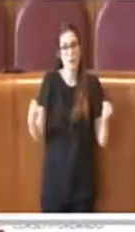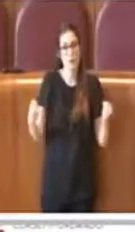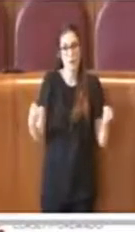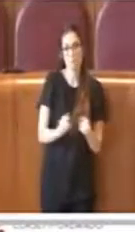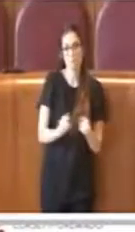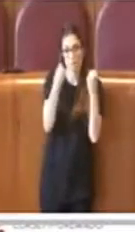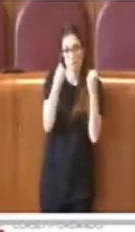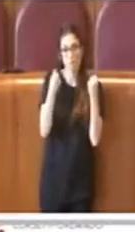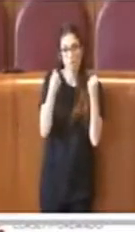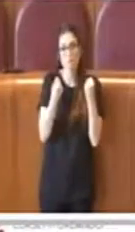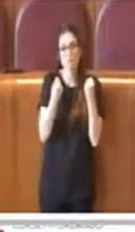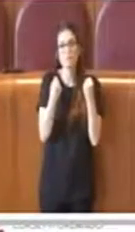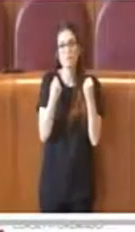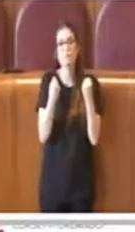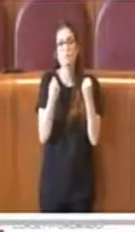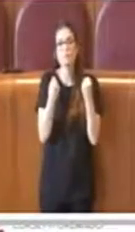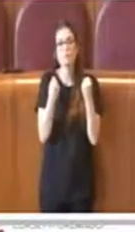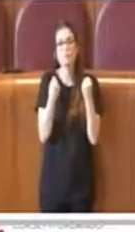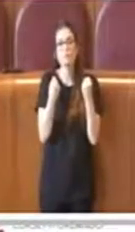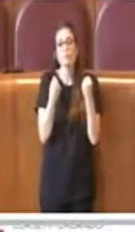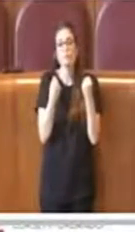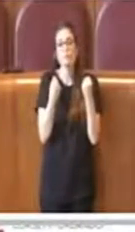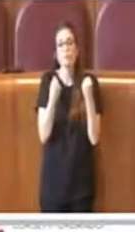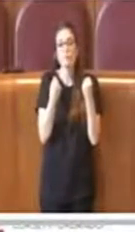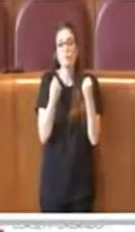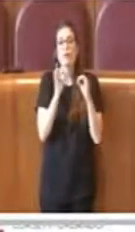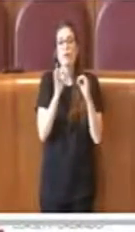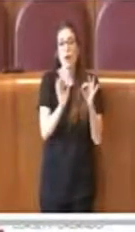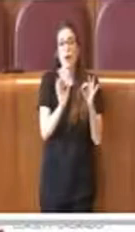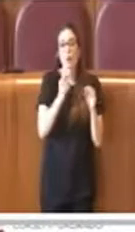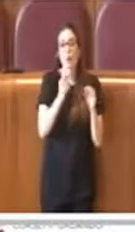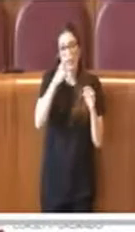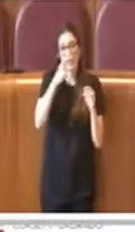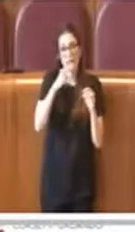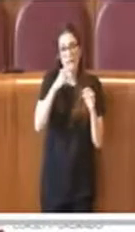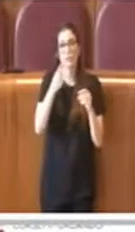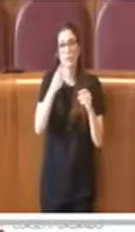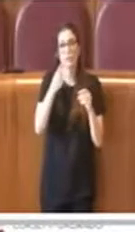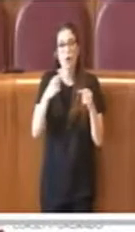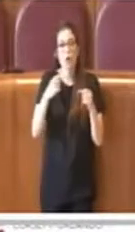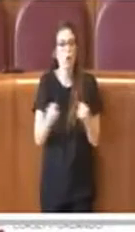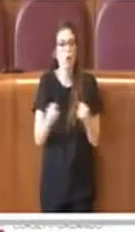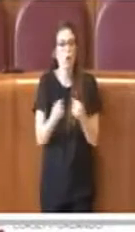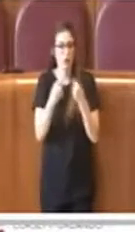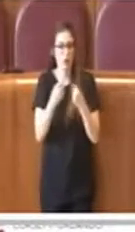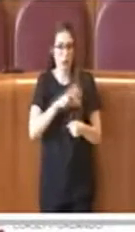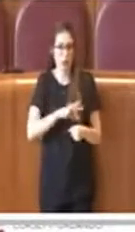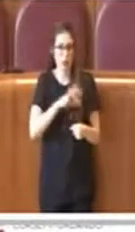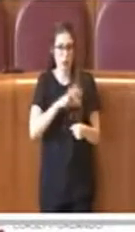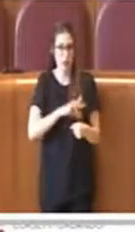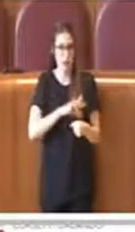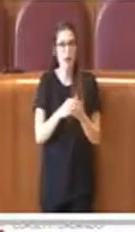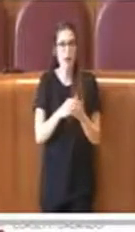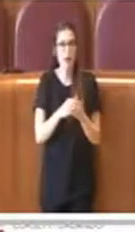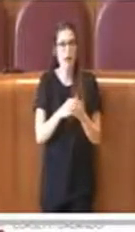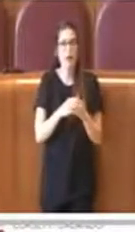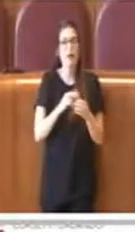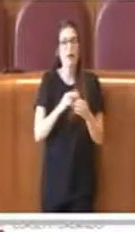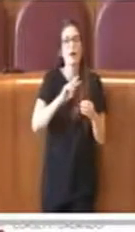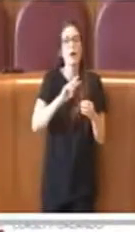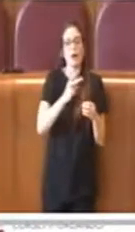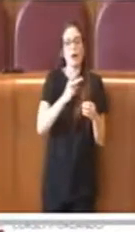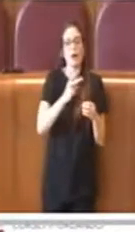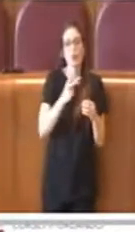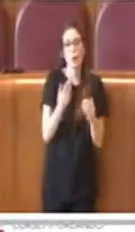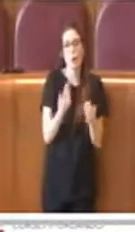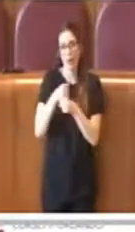prevalentemente rispetto ad alcuni tipi particolari di conflitto di interesse, il fatto di evitare doppi incarichi e